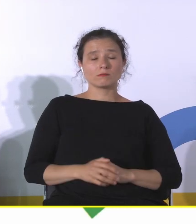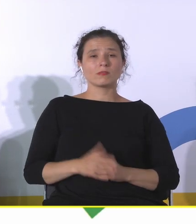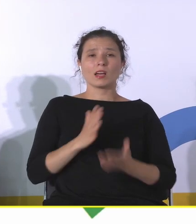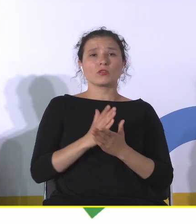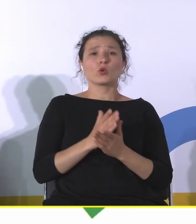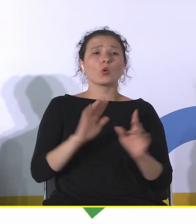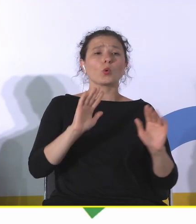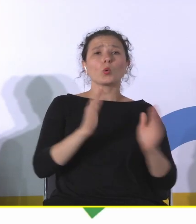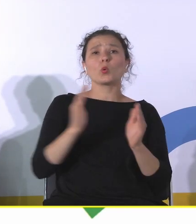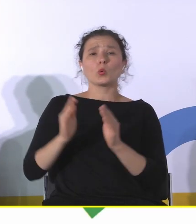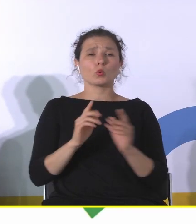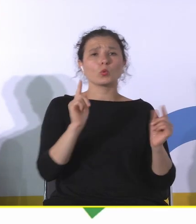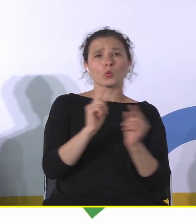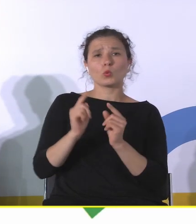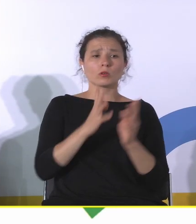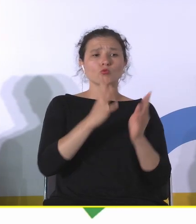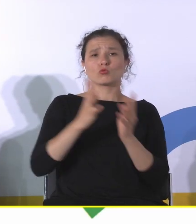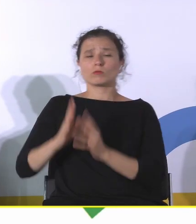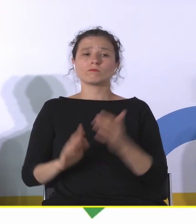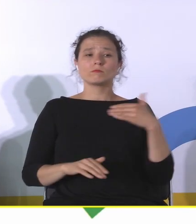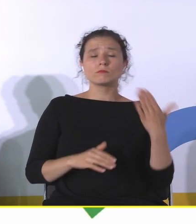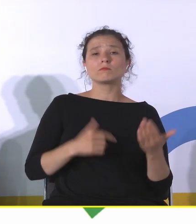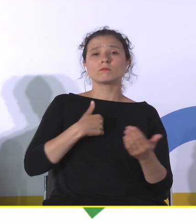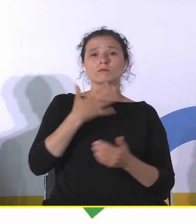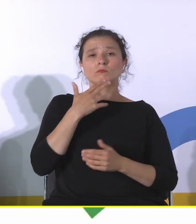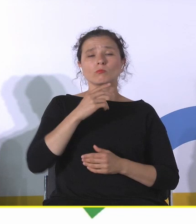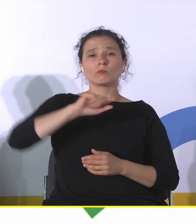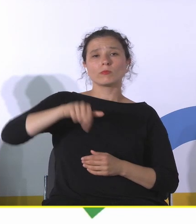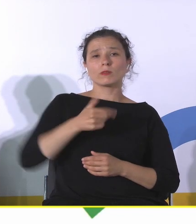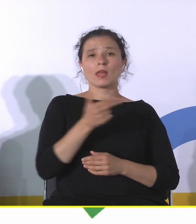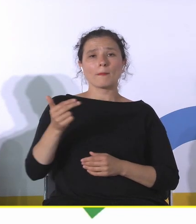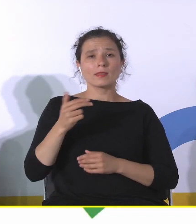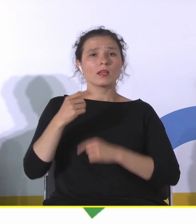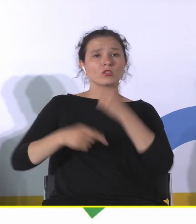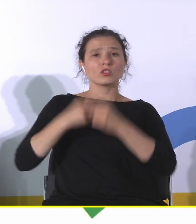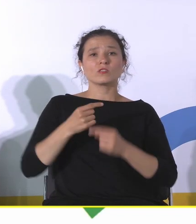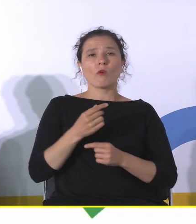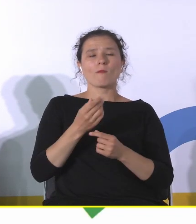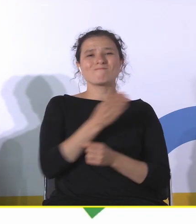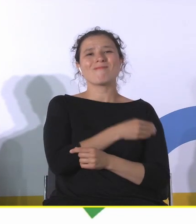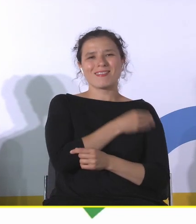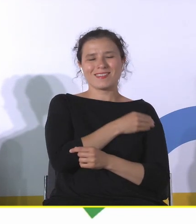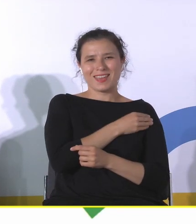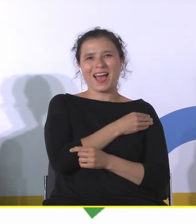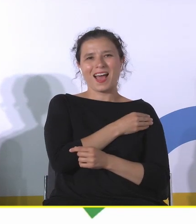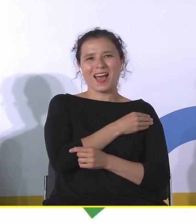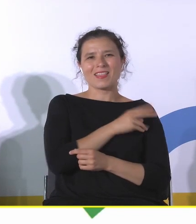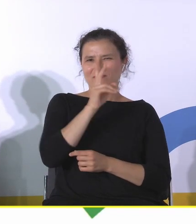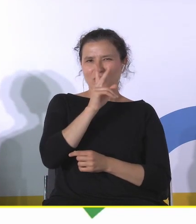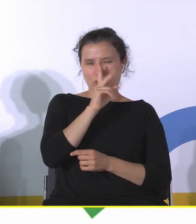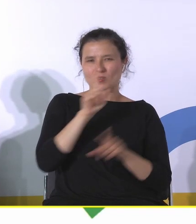Ale z jednej strony, jeżeli mówimy o dziedzictwie materialnym i budynkach, to możemy się zastanawiać nad tym, jak